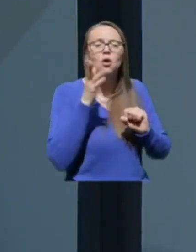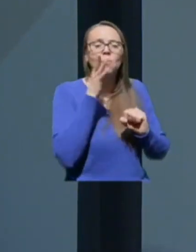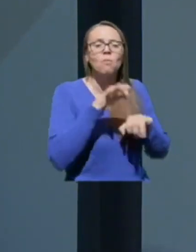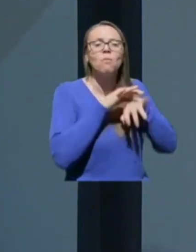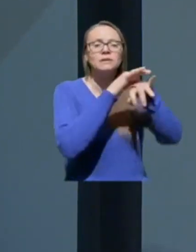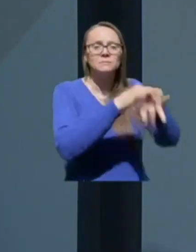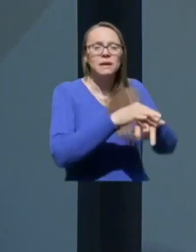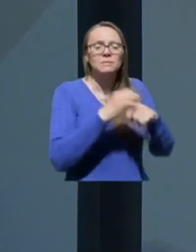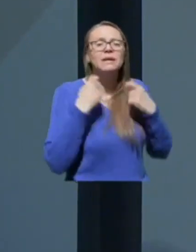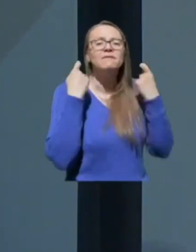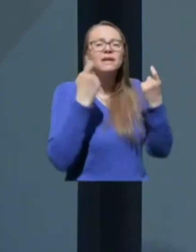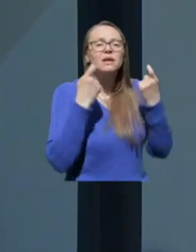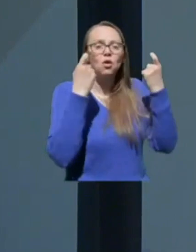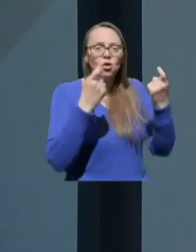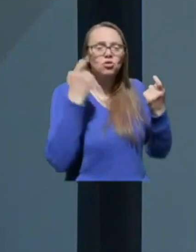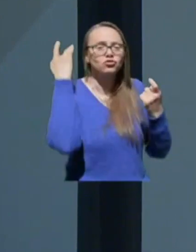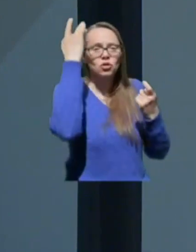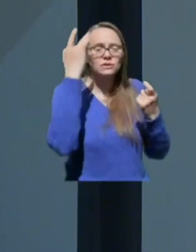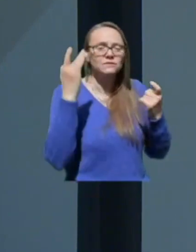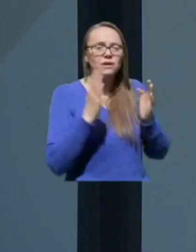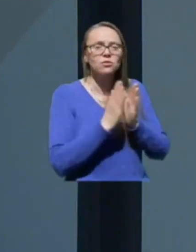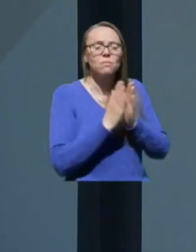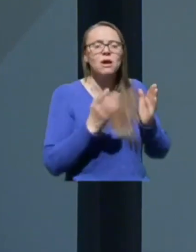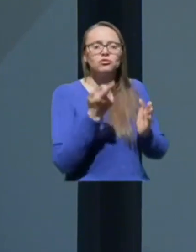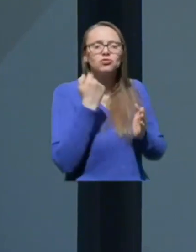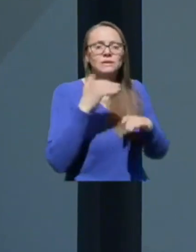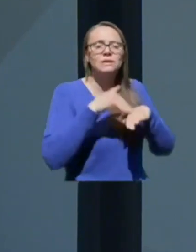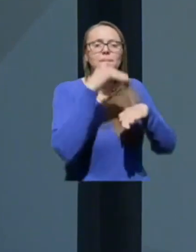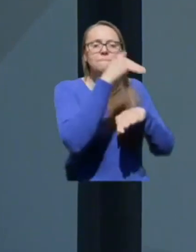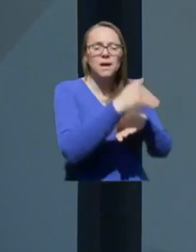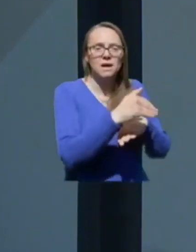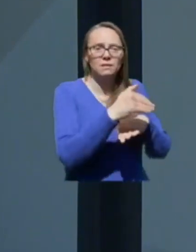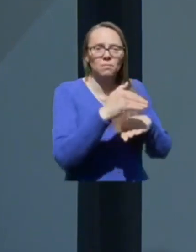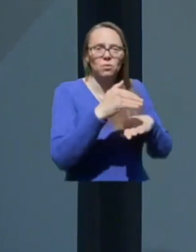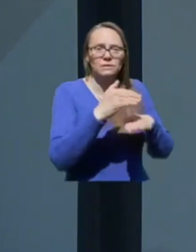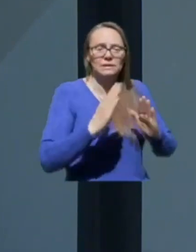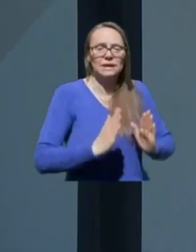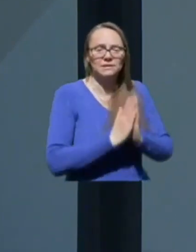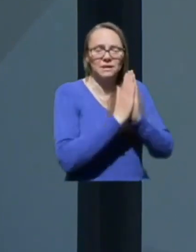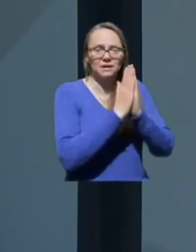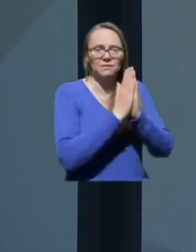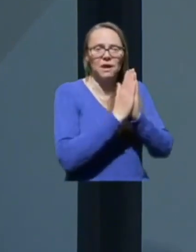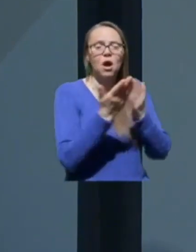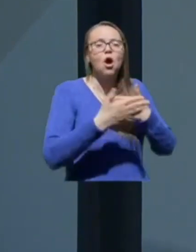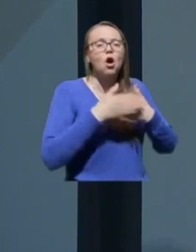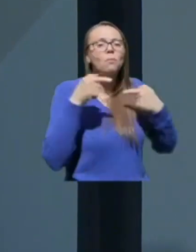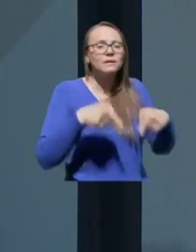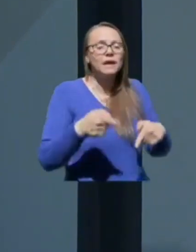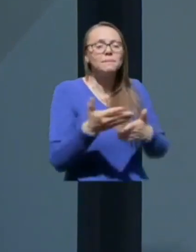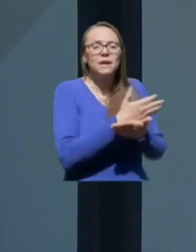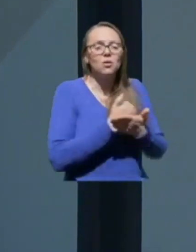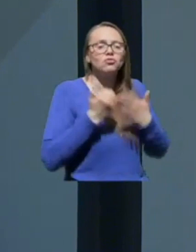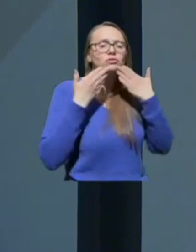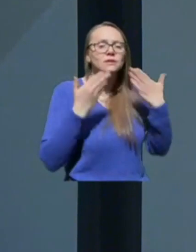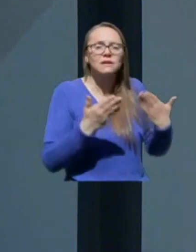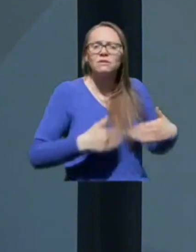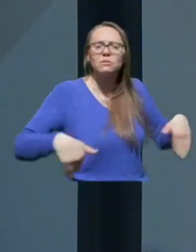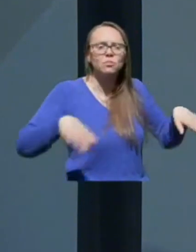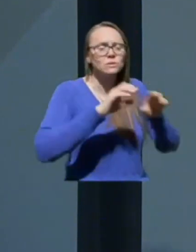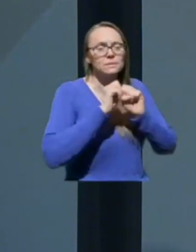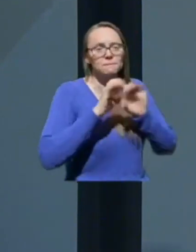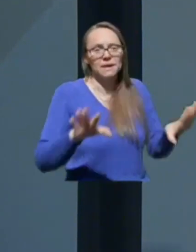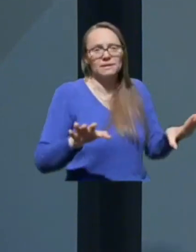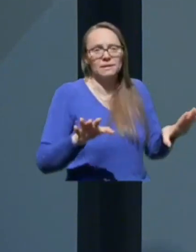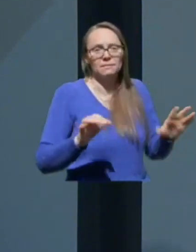spremljali velikočno svetomašo iz Mariborske stolnice. Ob tej priložnosti se zahvaljujem vsem medijem,